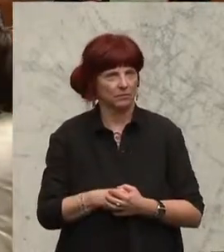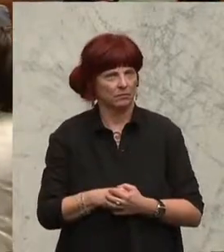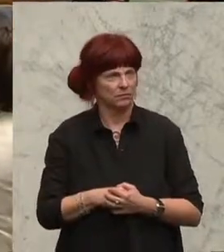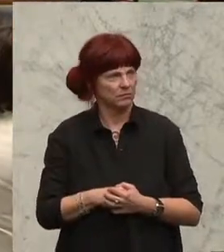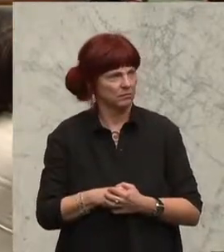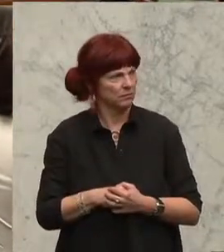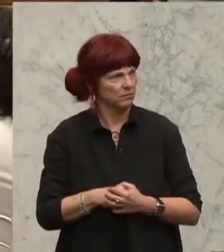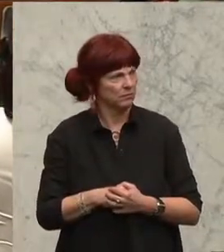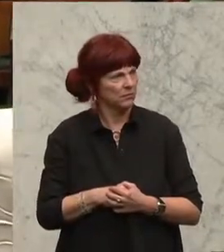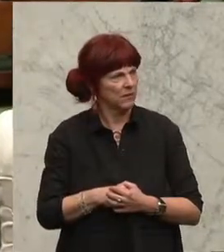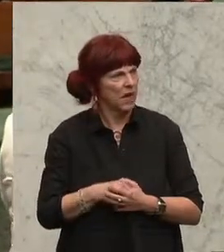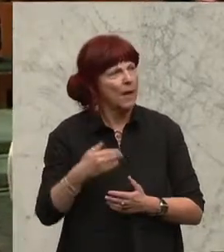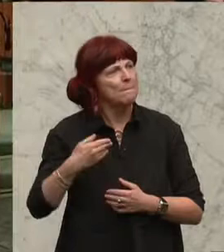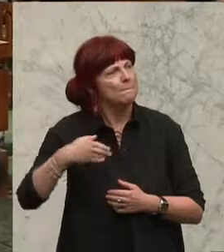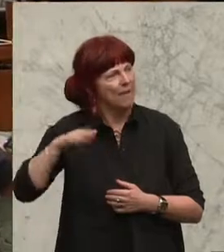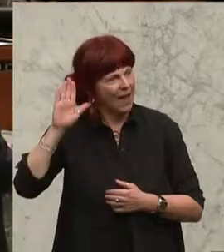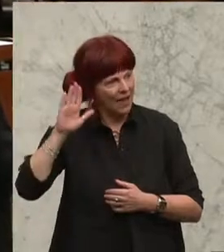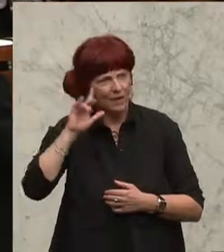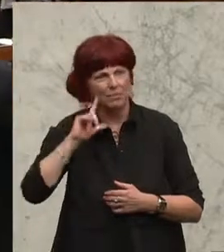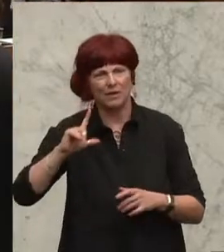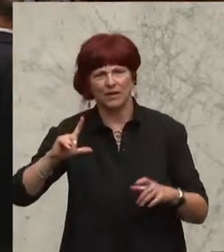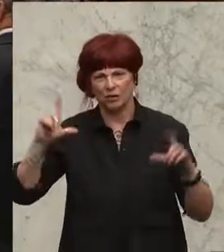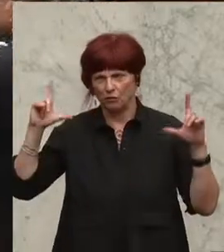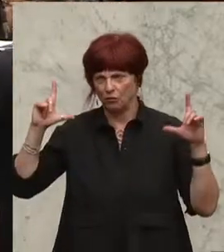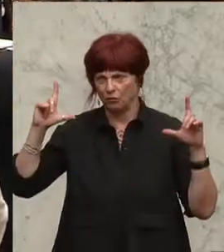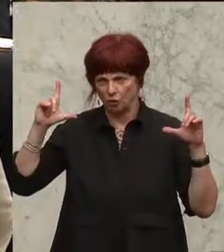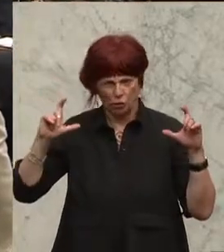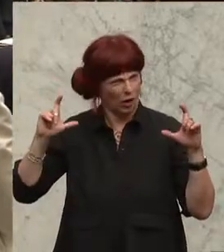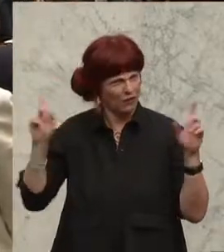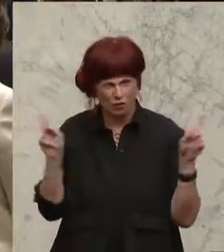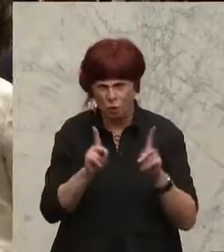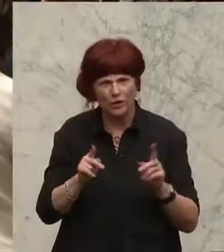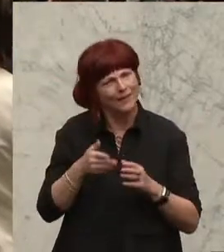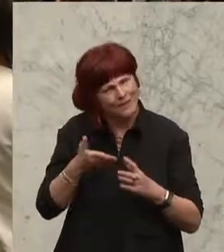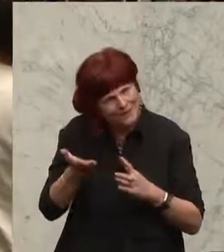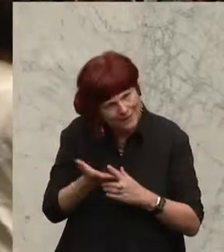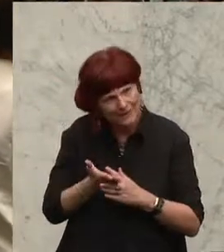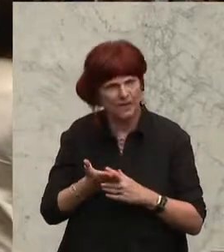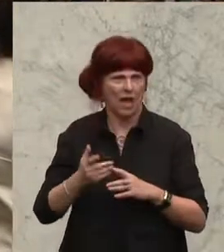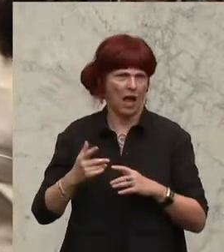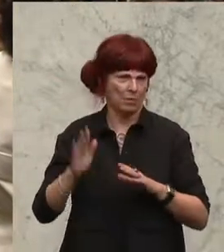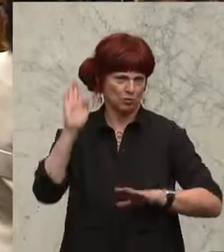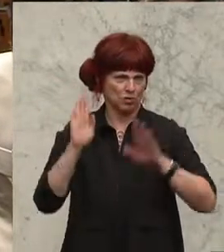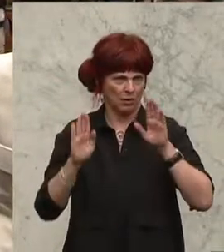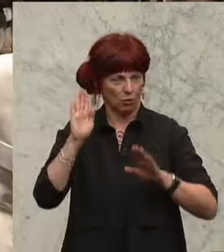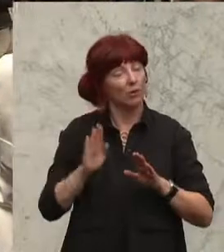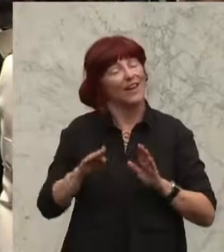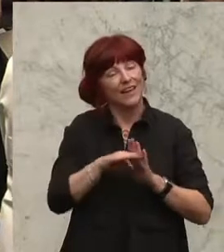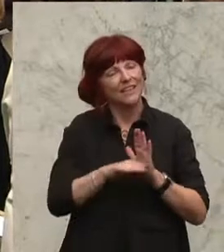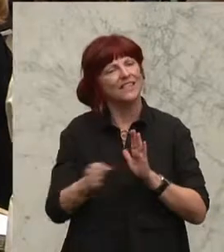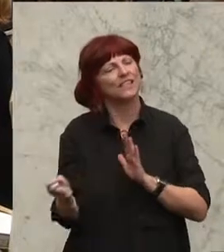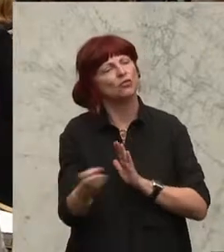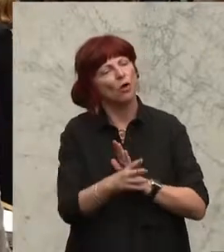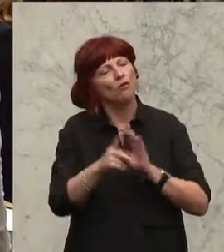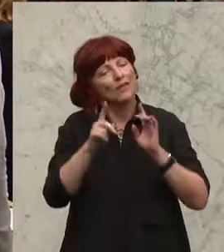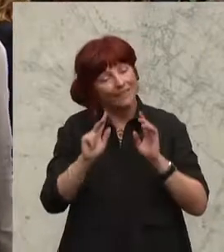Auch das ist mehrheitlich. bitte, das Fotografieren während dem Abstimmungsvorgang einzustellen. Der Gesetzentwurf ist somit auch in dritter Lesung